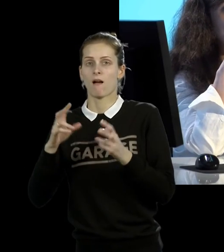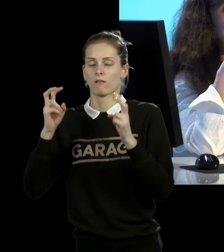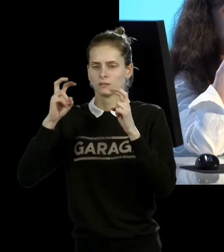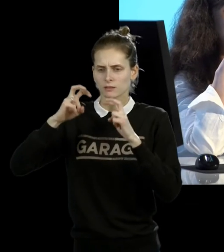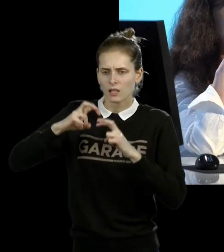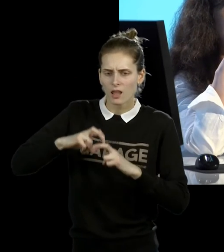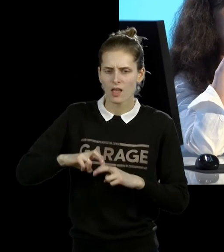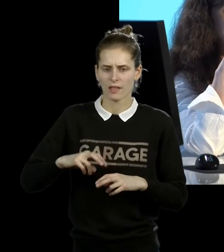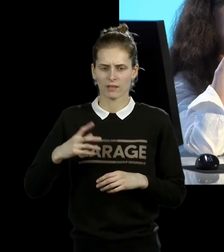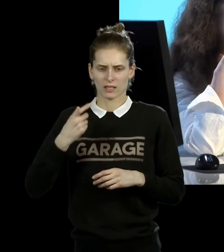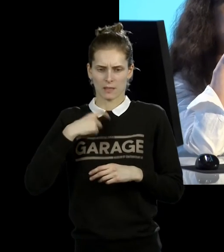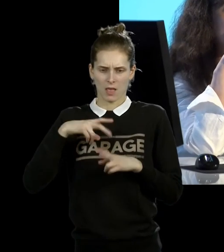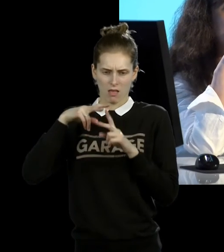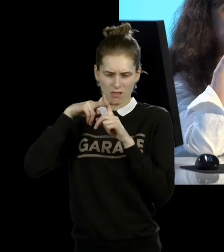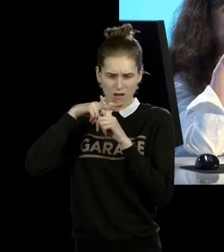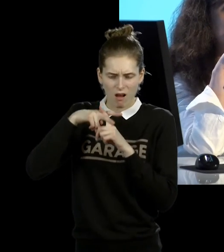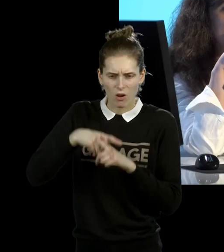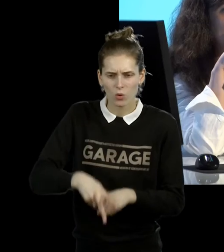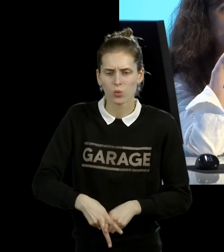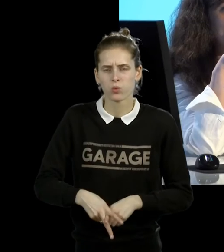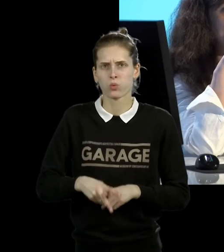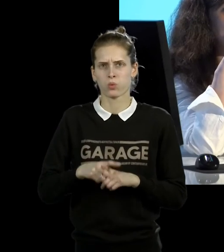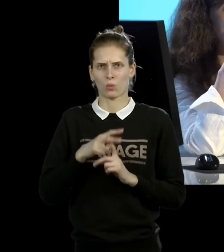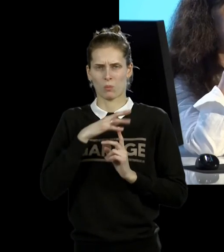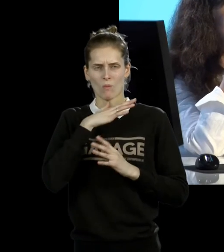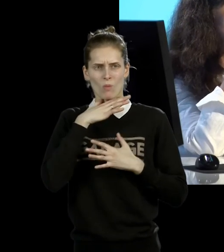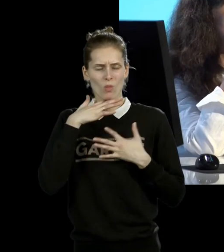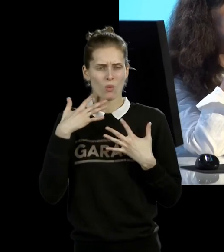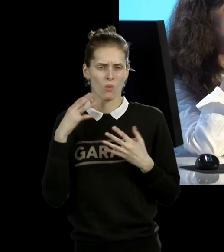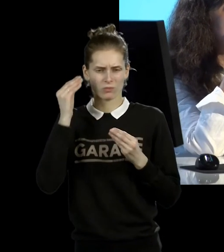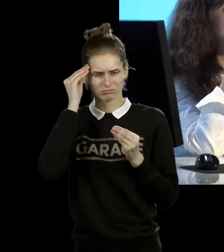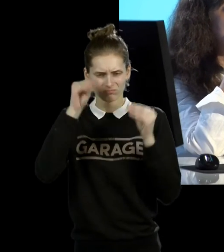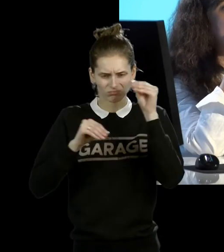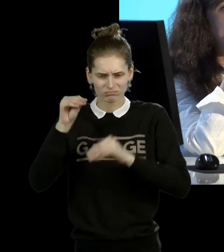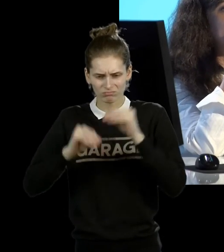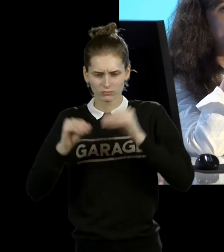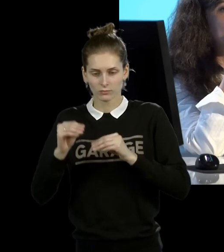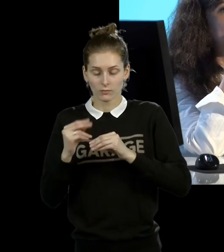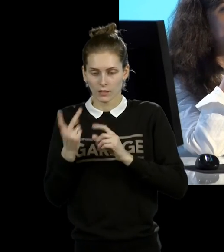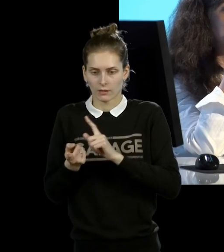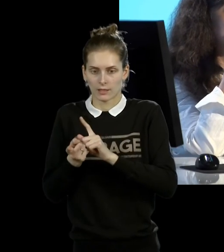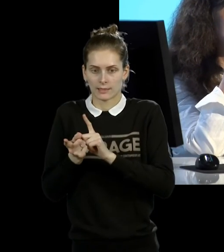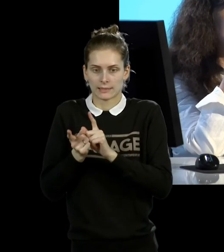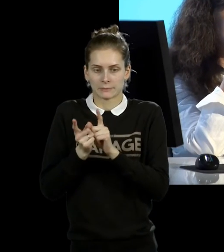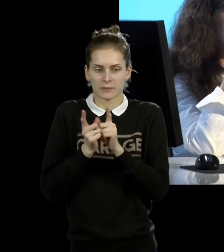нагруженное еще достаточно большим количеством таких драматических и символических моментов, совершенно меняется.